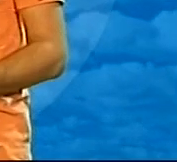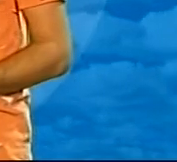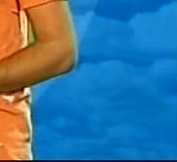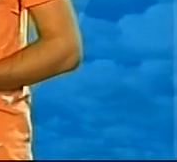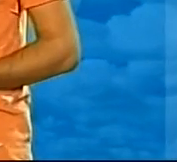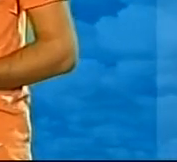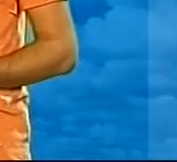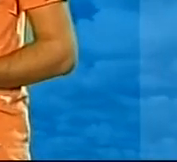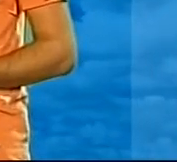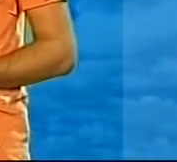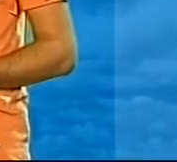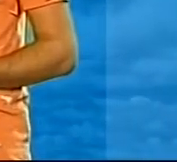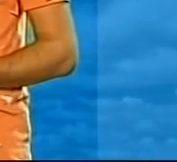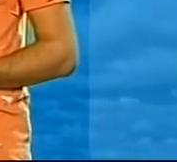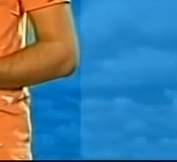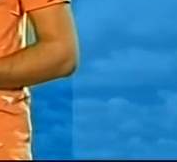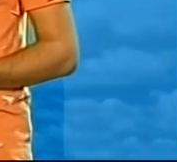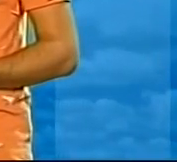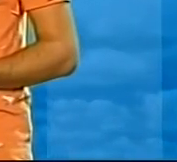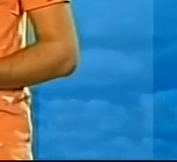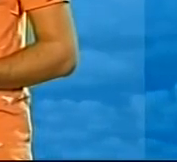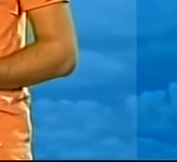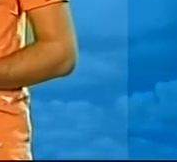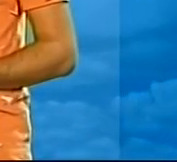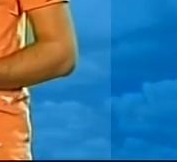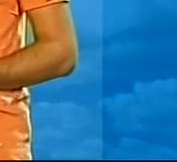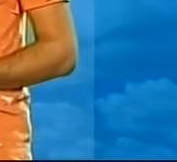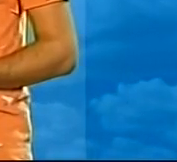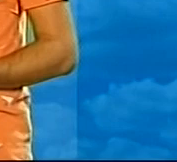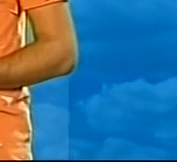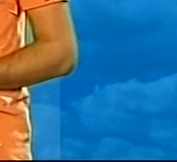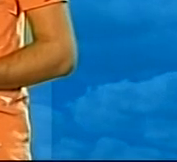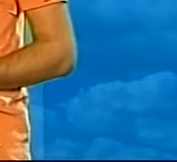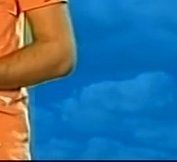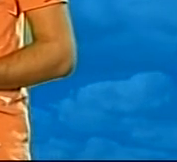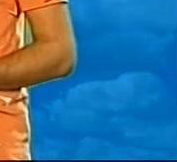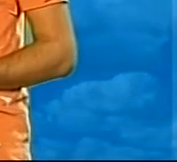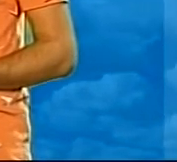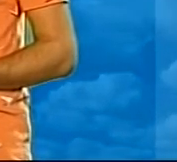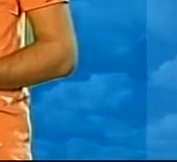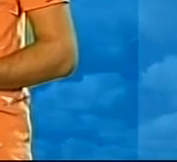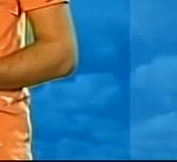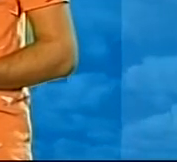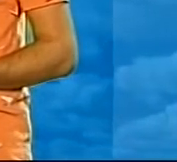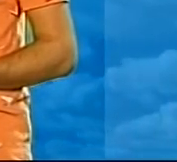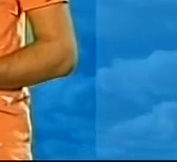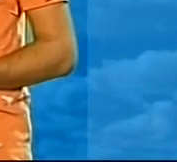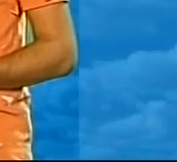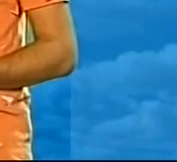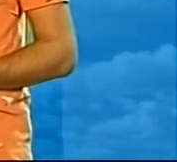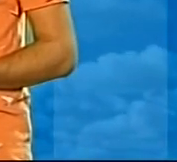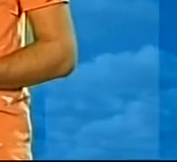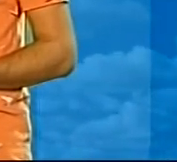Радіаційний фон по місту та області складатиме 14 мікрорентген за годину. Залишайтеся на нашому телеканалі. Побачимося